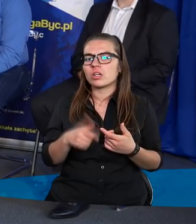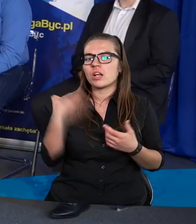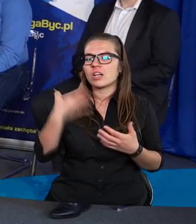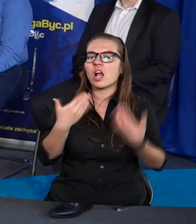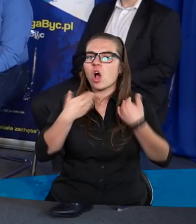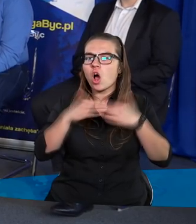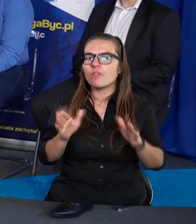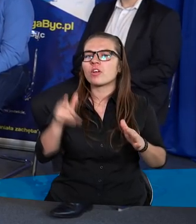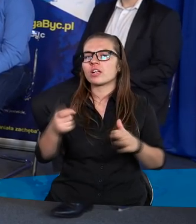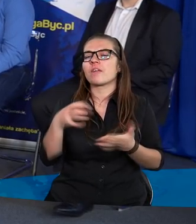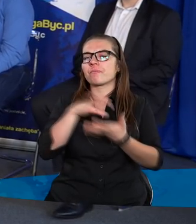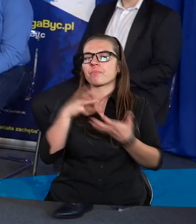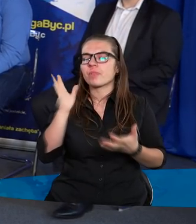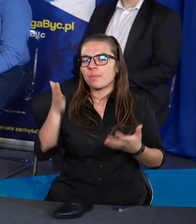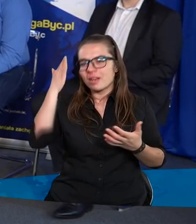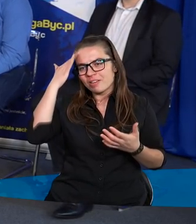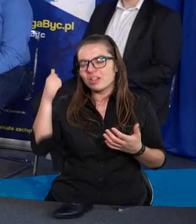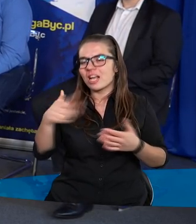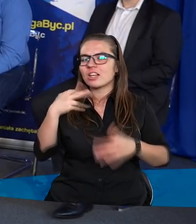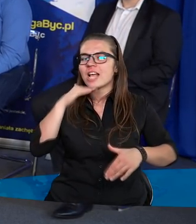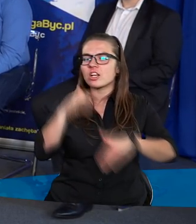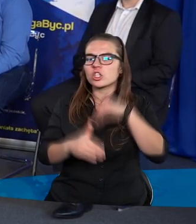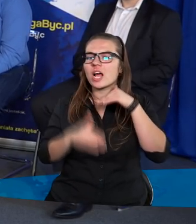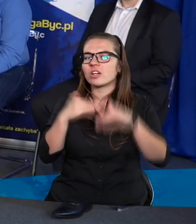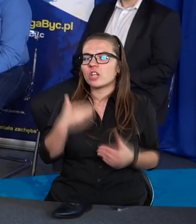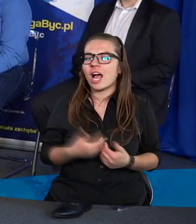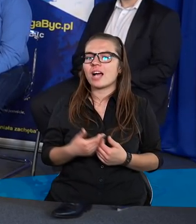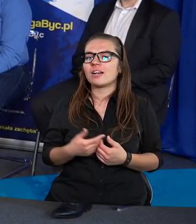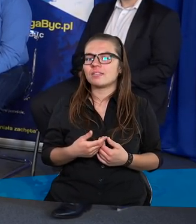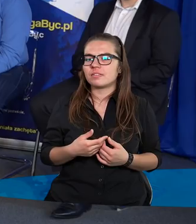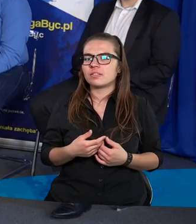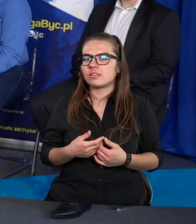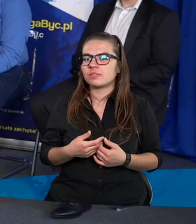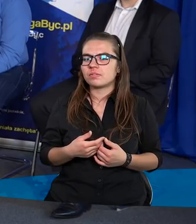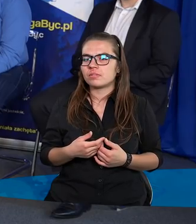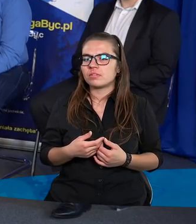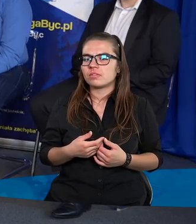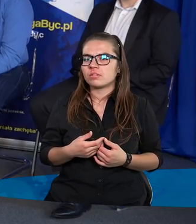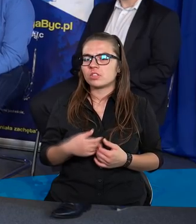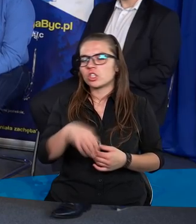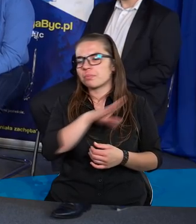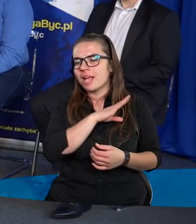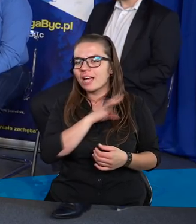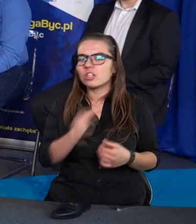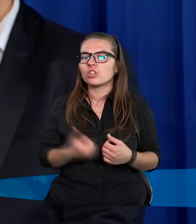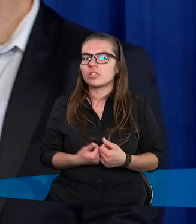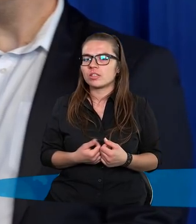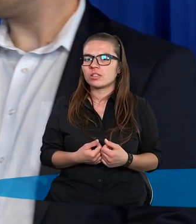musiał stworzyć ten świat, skoro wiedział, że będzie tyle nieszczęścia, cierpienia, śmierci.